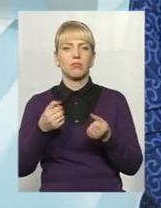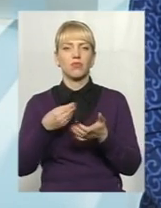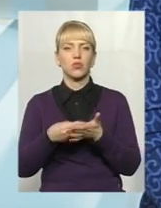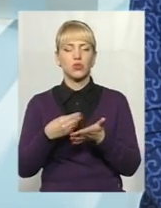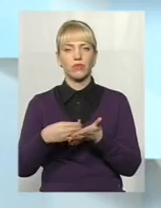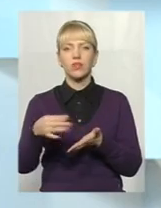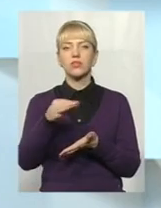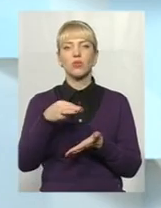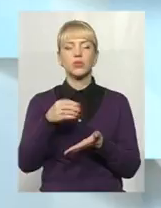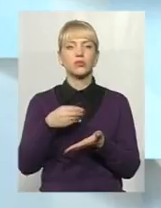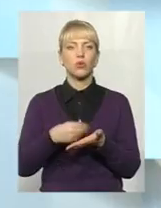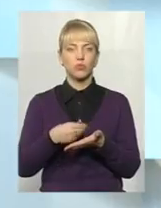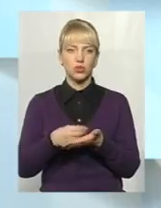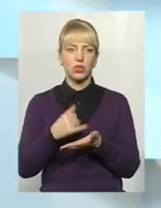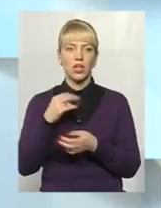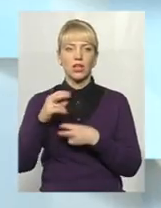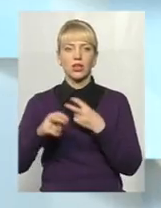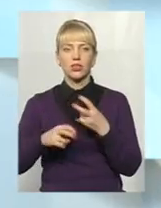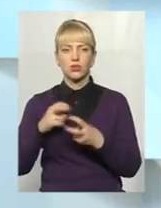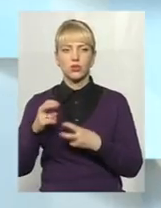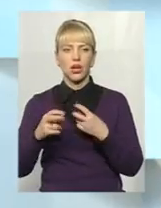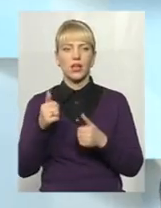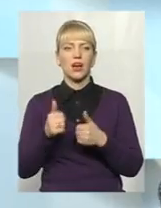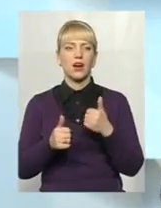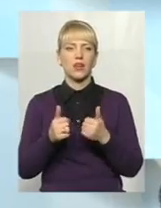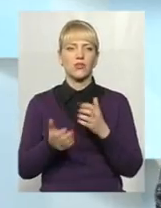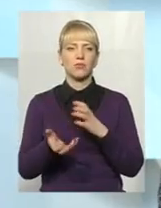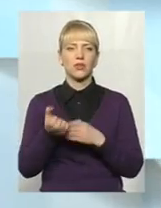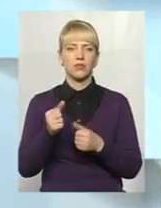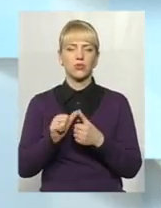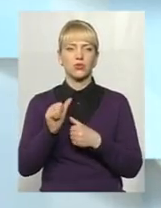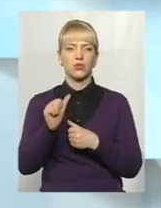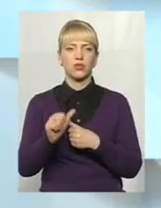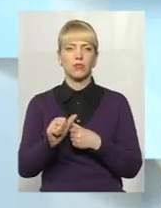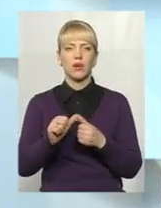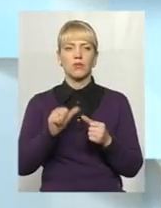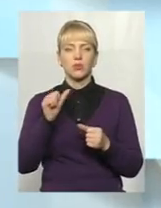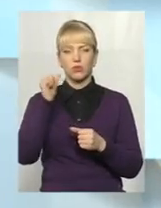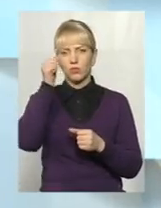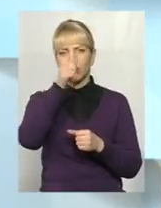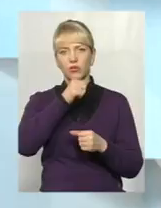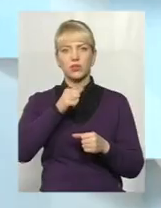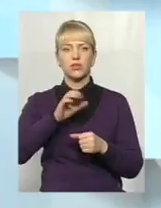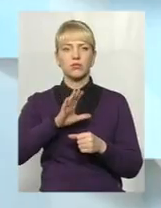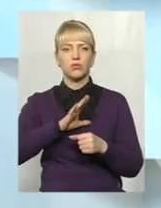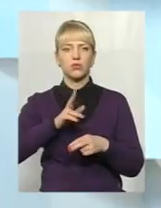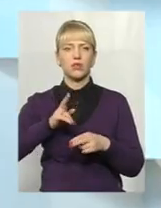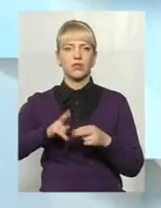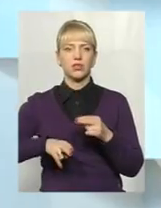бюджету, і шукаємо і грантову підтримку. Зокрема, минулого року було завершено